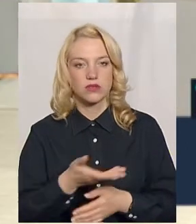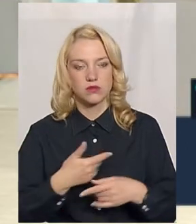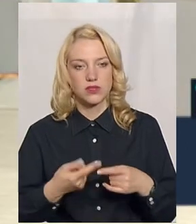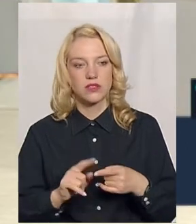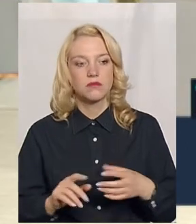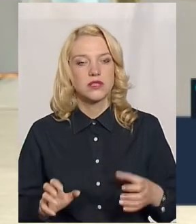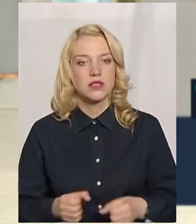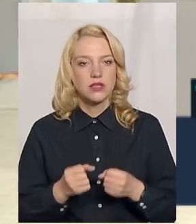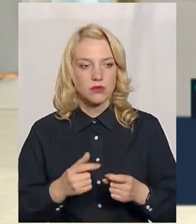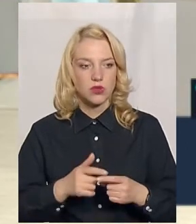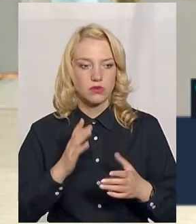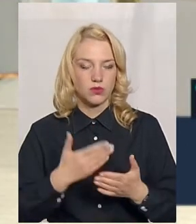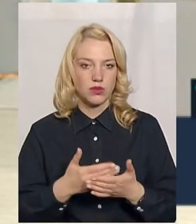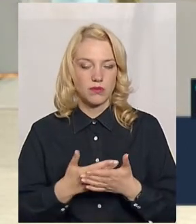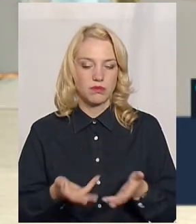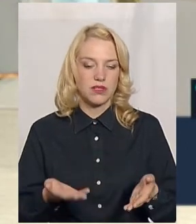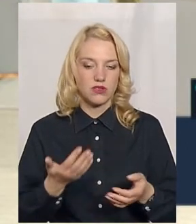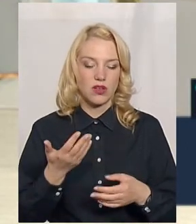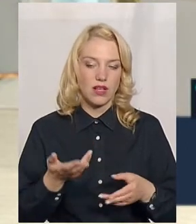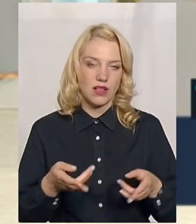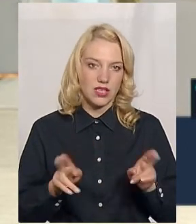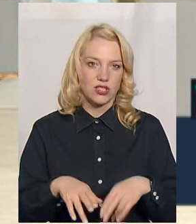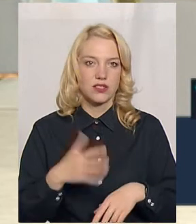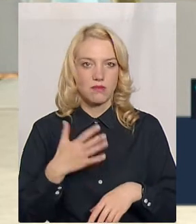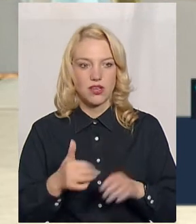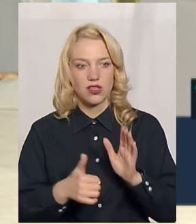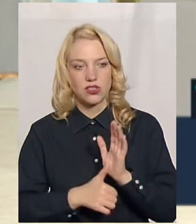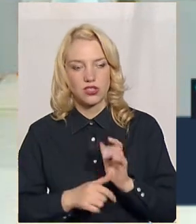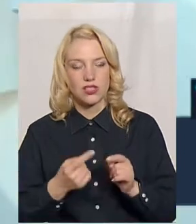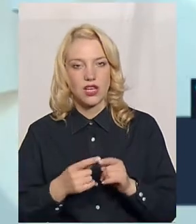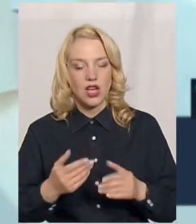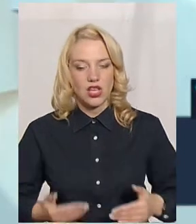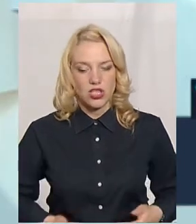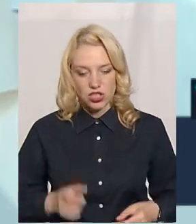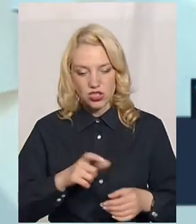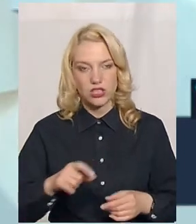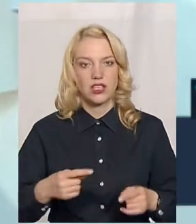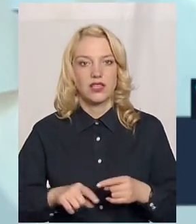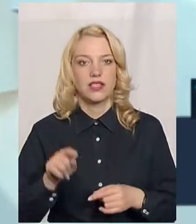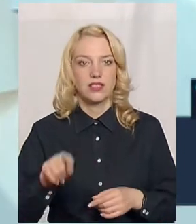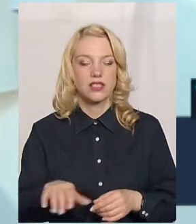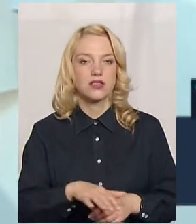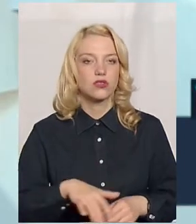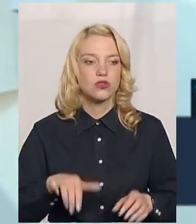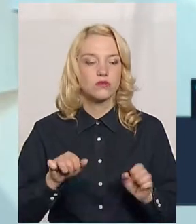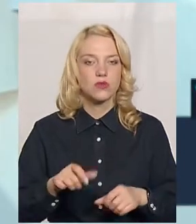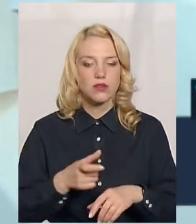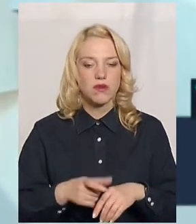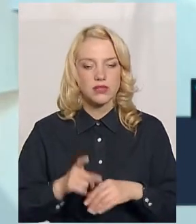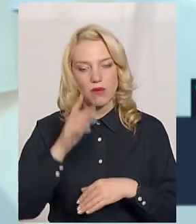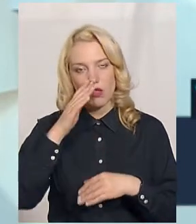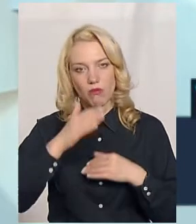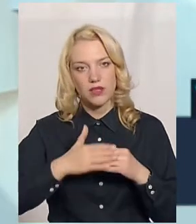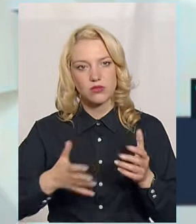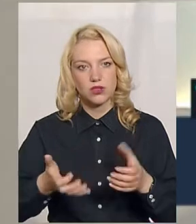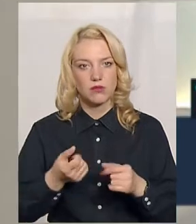в нас буде приблизно 5-6 залишиться, і жителі тих територій зможуть максимально близько отримати